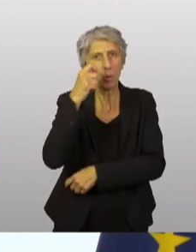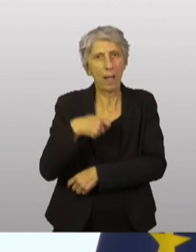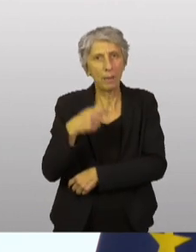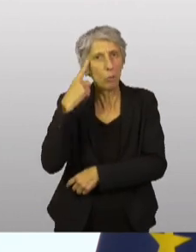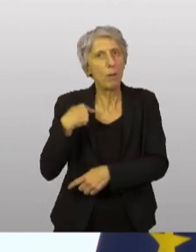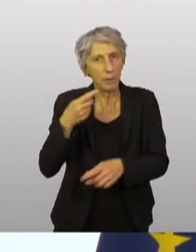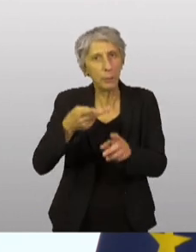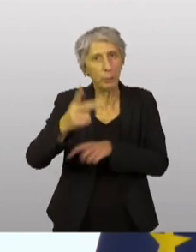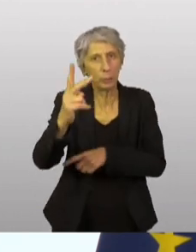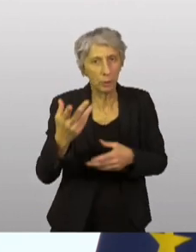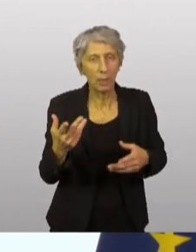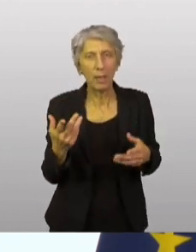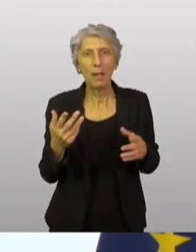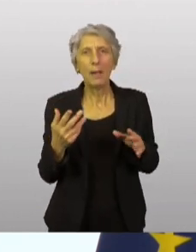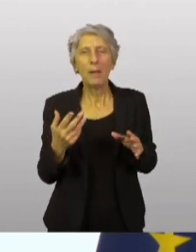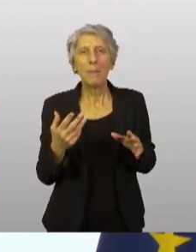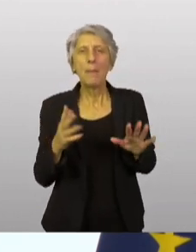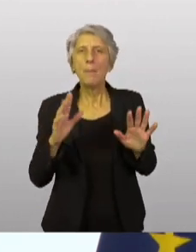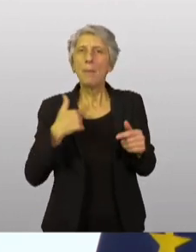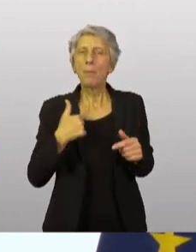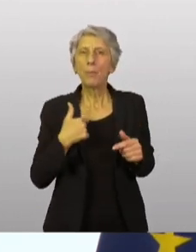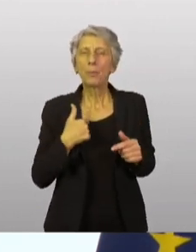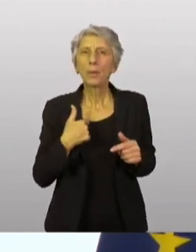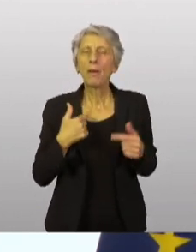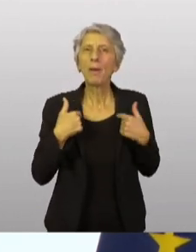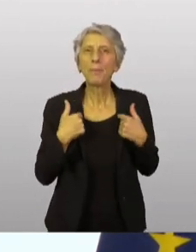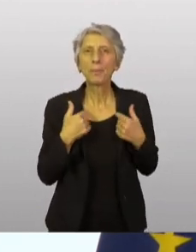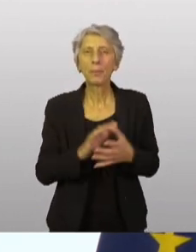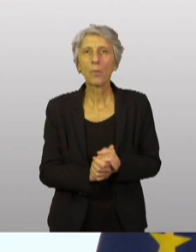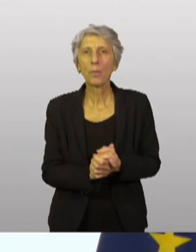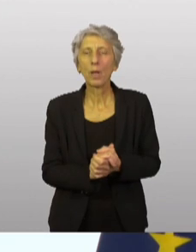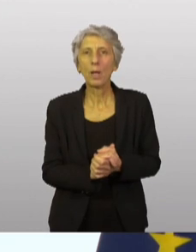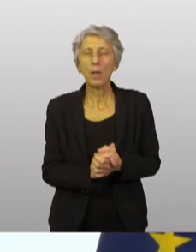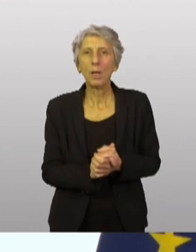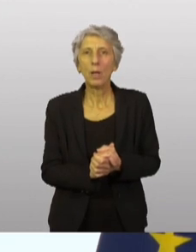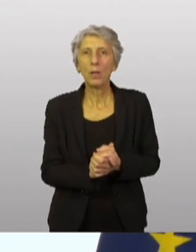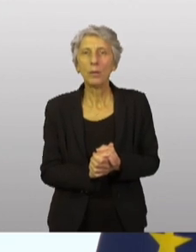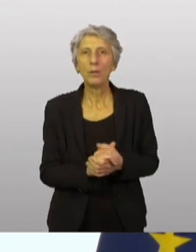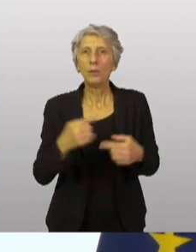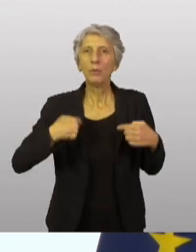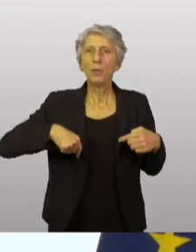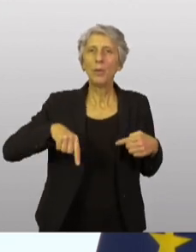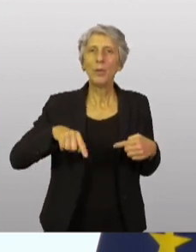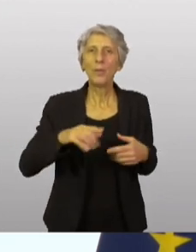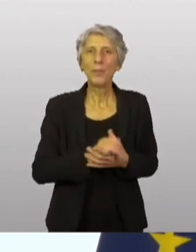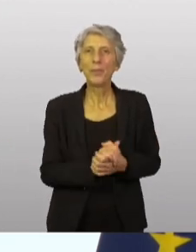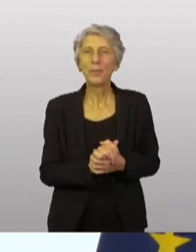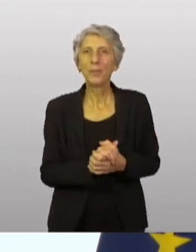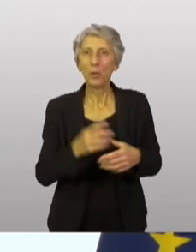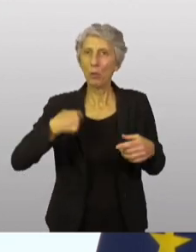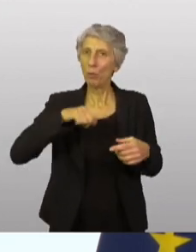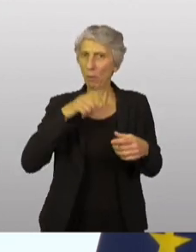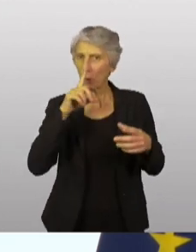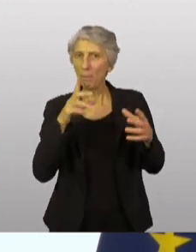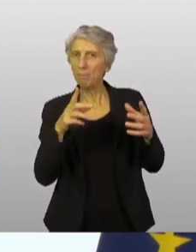on se tient du côté de la valeur